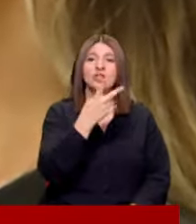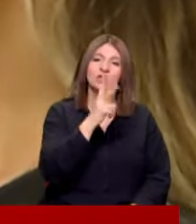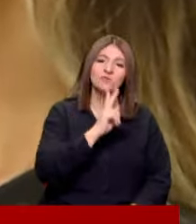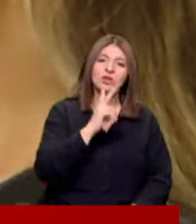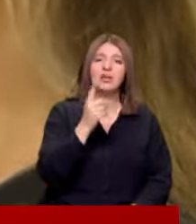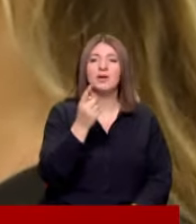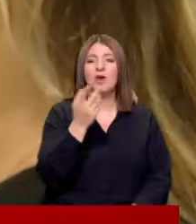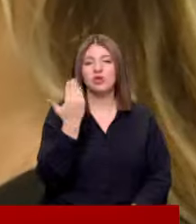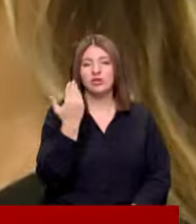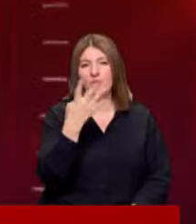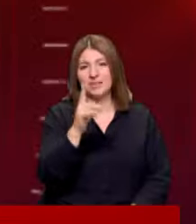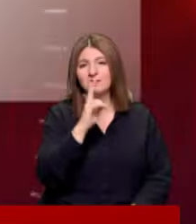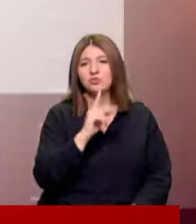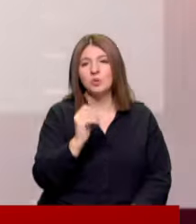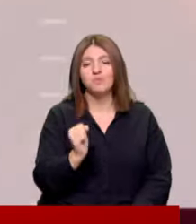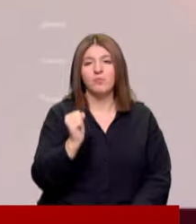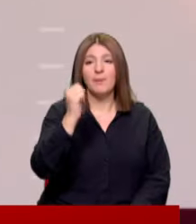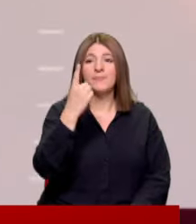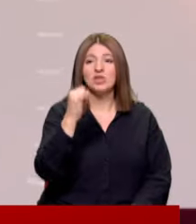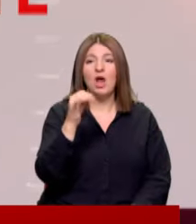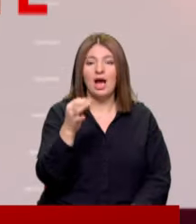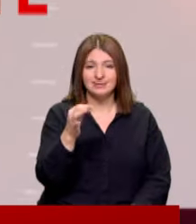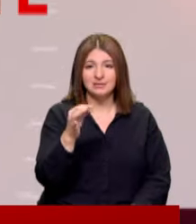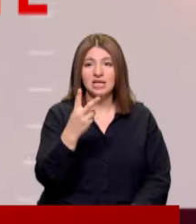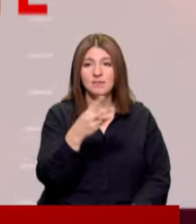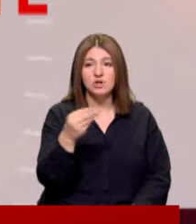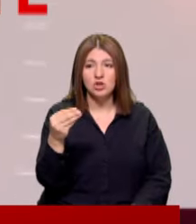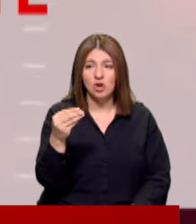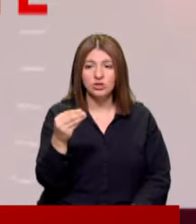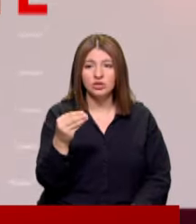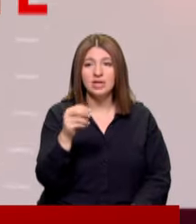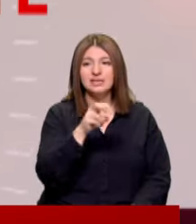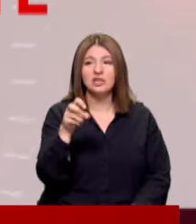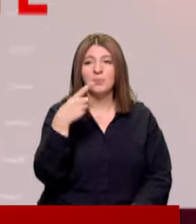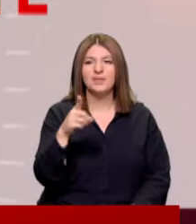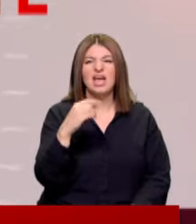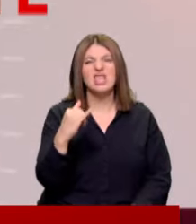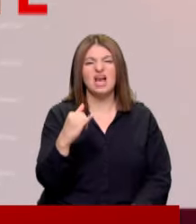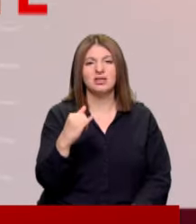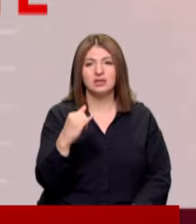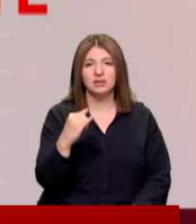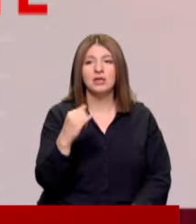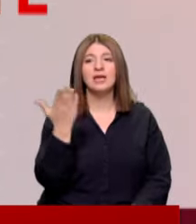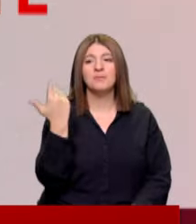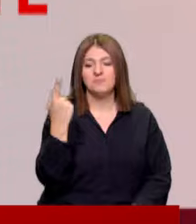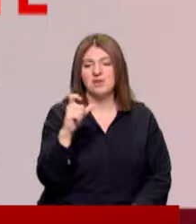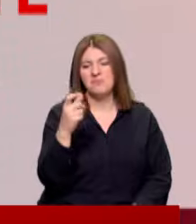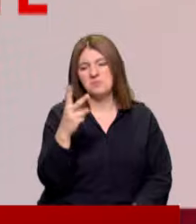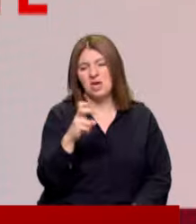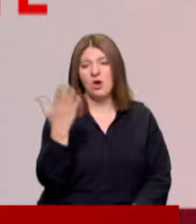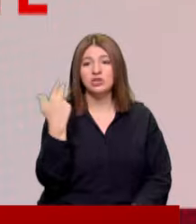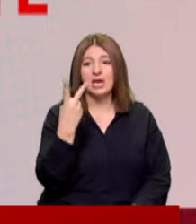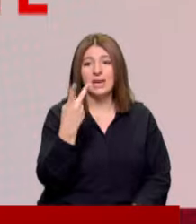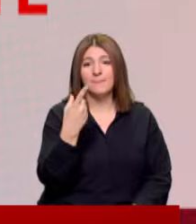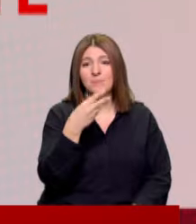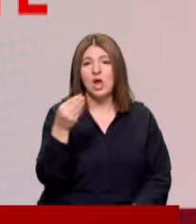O da geçtiğimiz aylarda yükselmeye devam ediyor Şu anda 1 kilo altın 2 milyon 800 bin liraya yaklaştı Geçtiğimiz aylarda 2